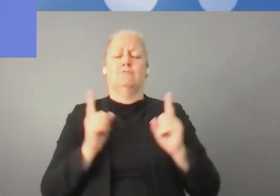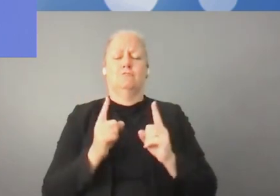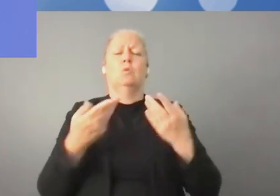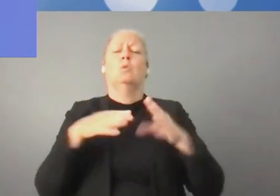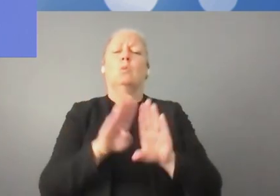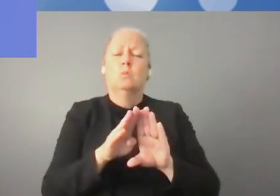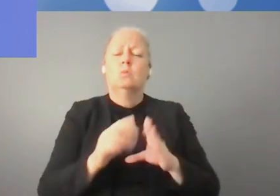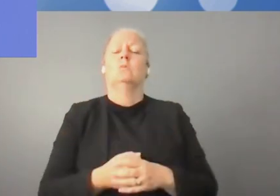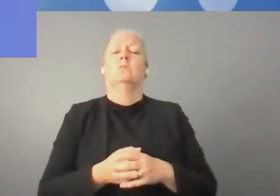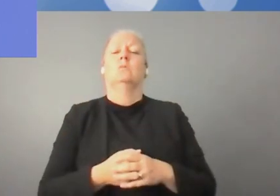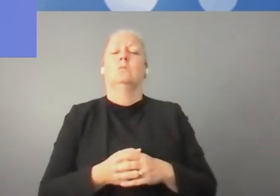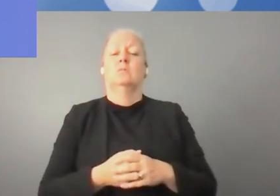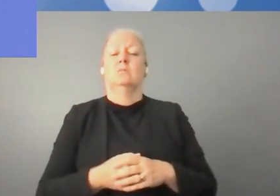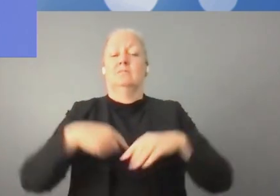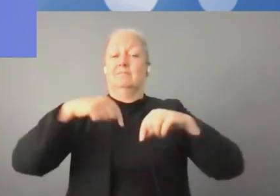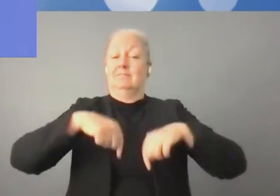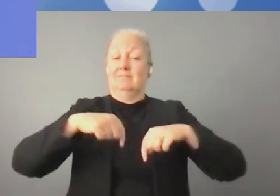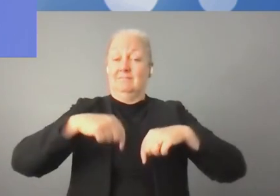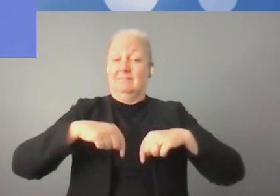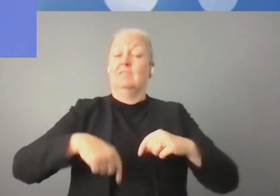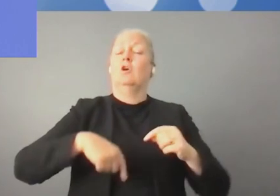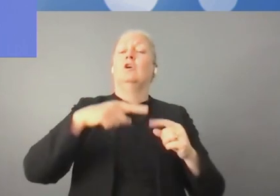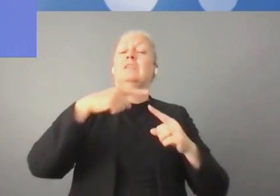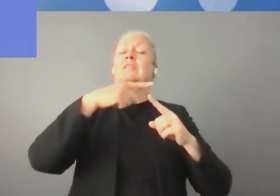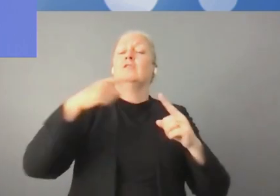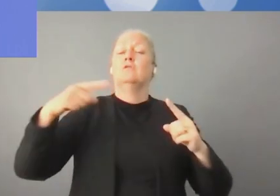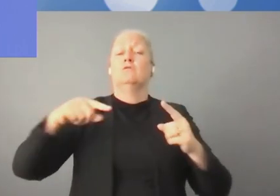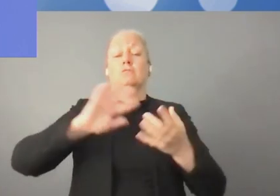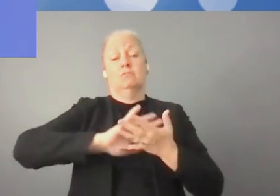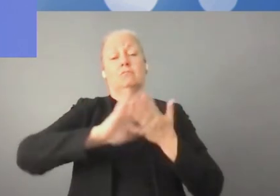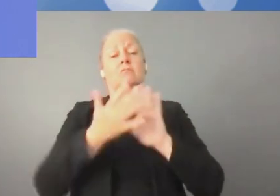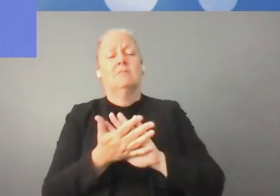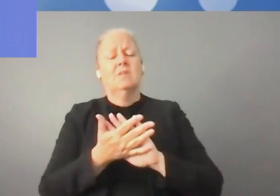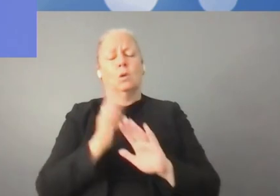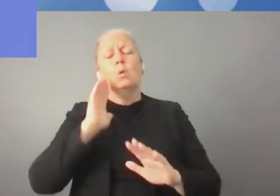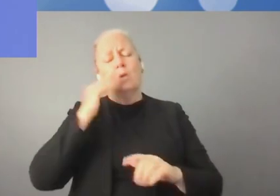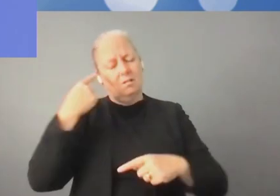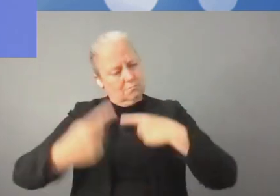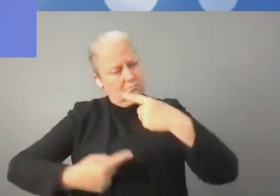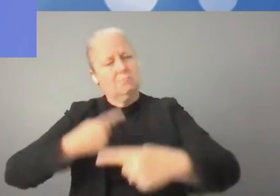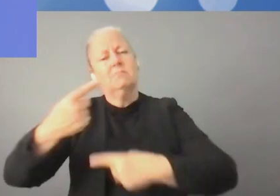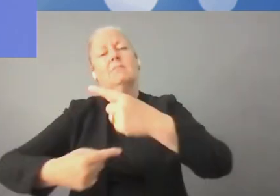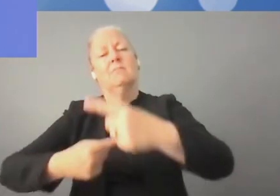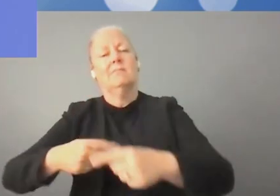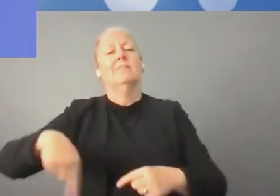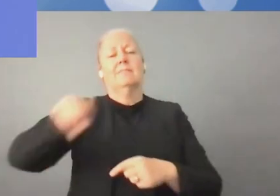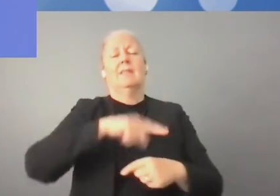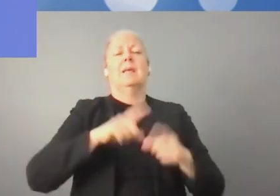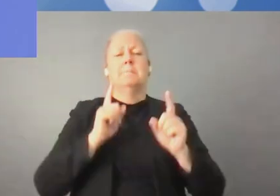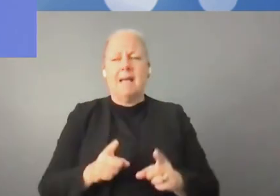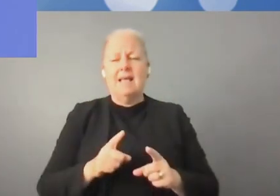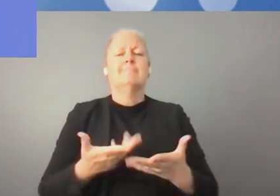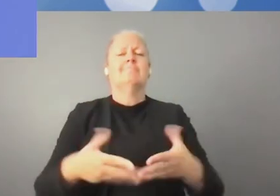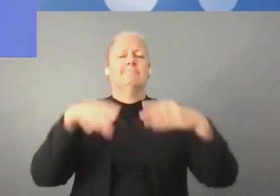le développement numérique ne sera pas possible. Merci beaucoup, mesdames et messieurs. Une chose